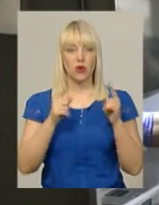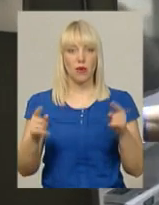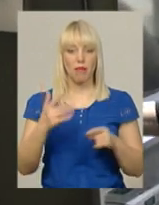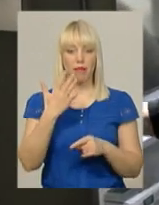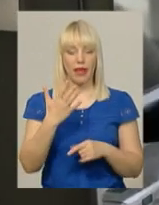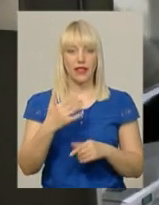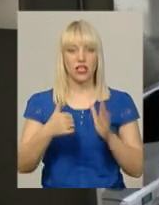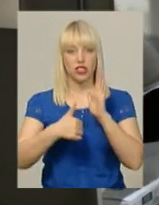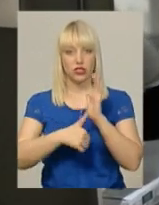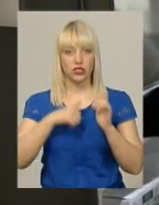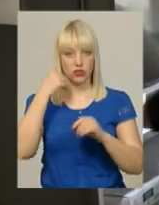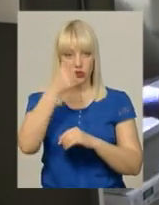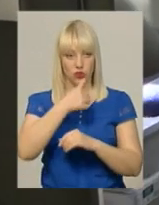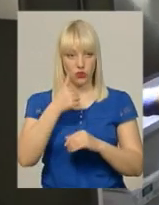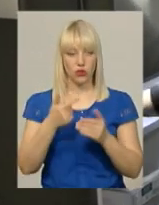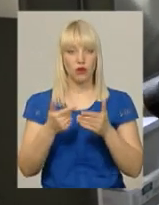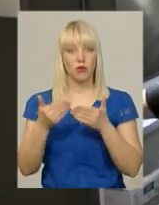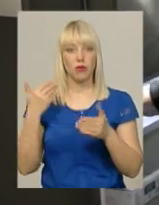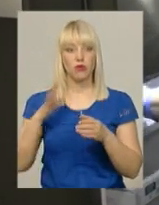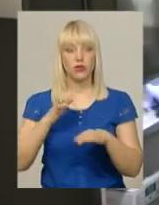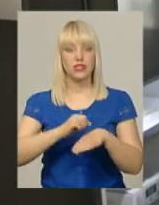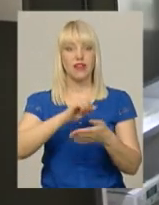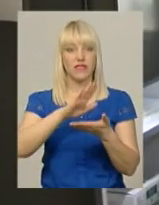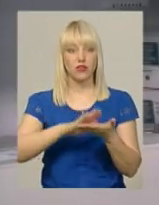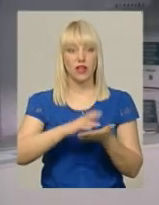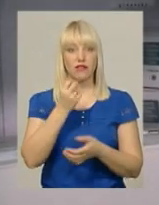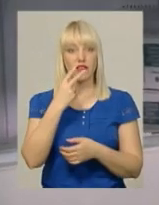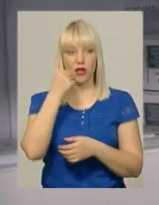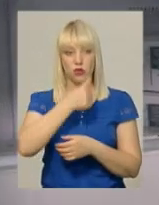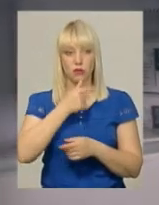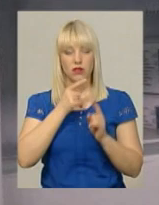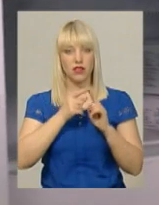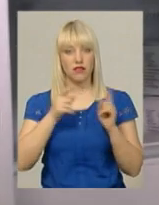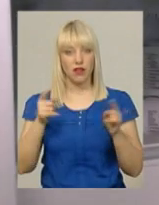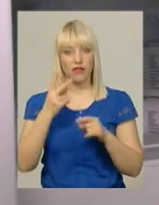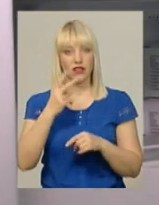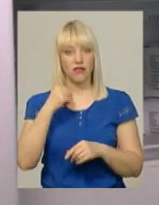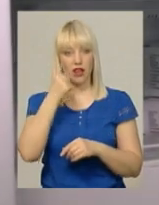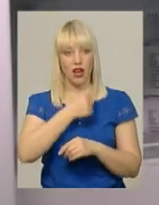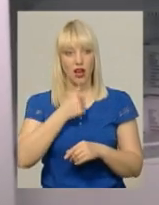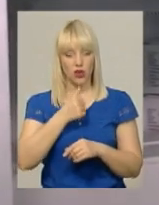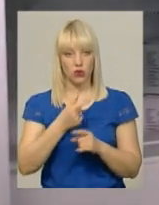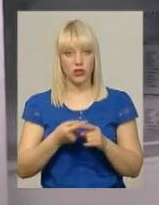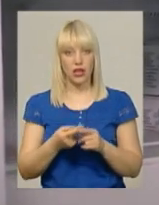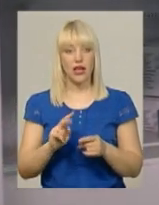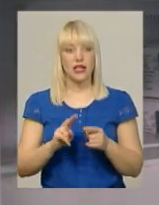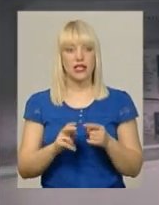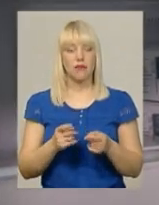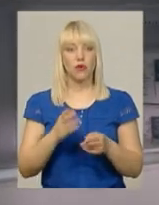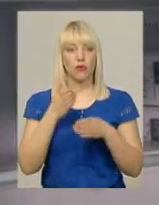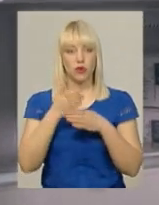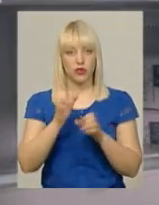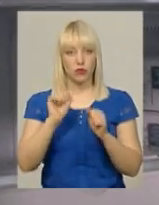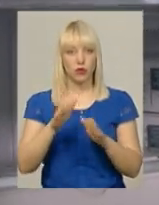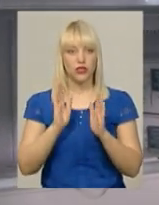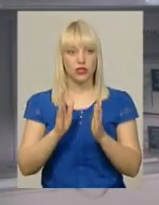Попередній на Хмельниччині зафіксований у 2012 році і тривав майже два роки. Полегшити перебіг захворювання може вакцинація.